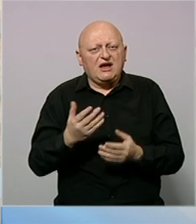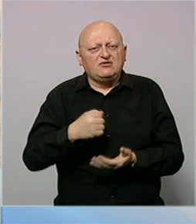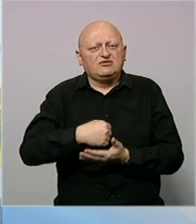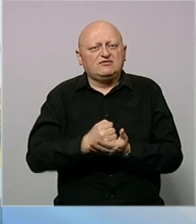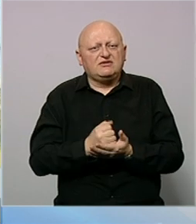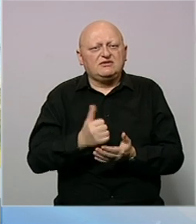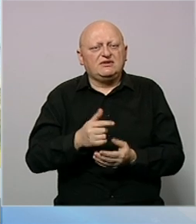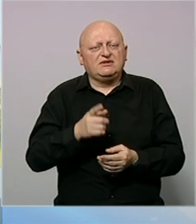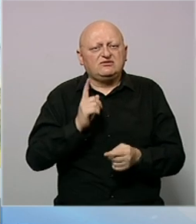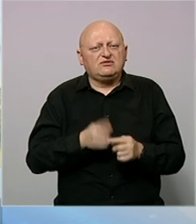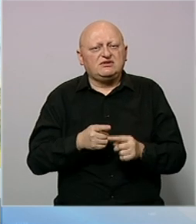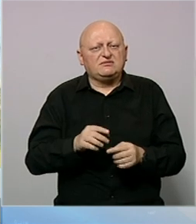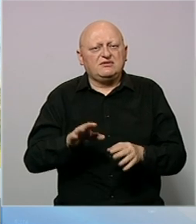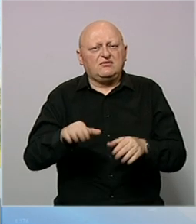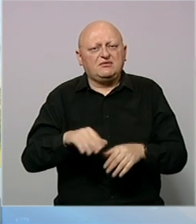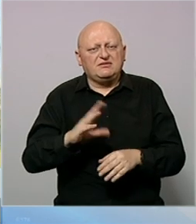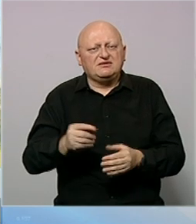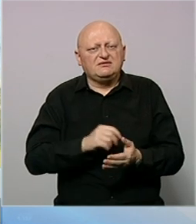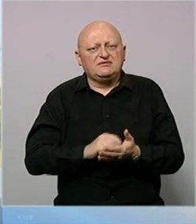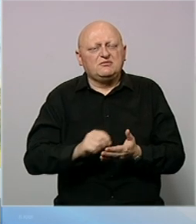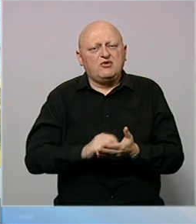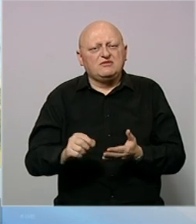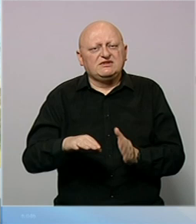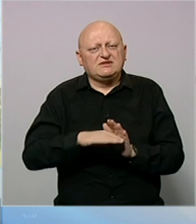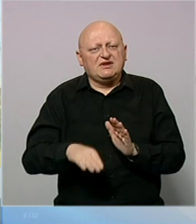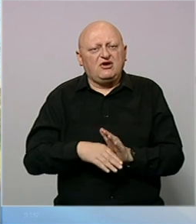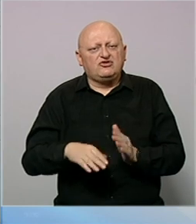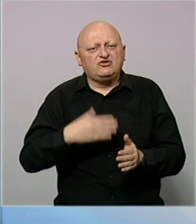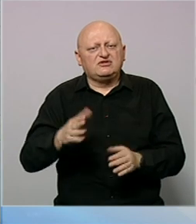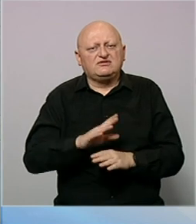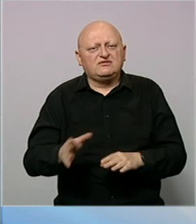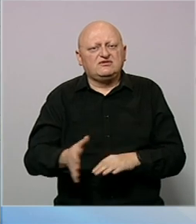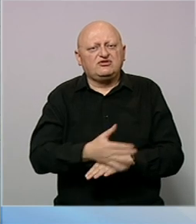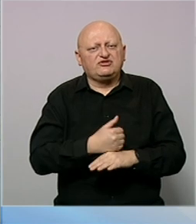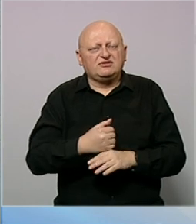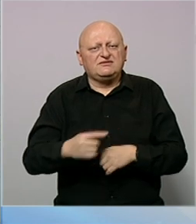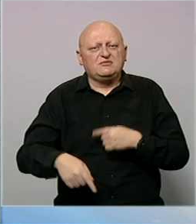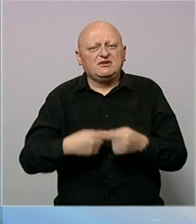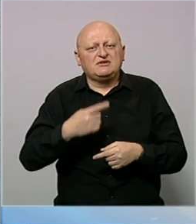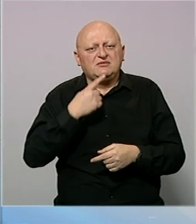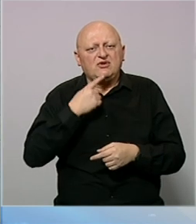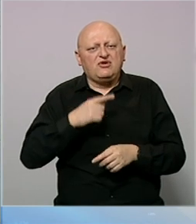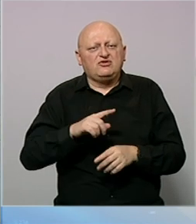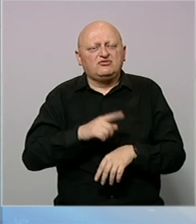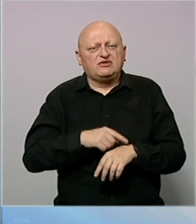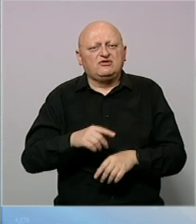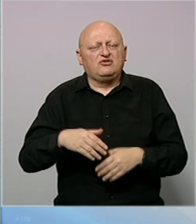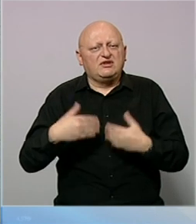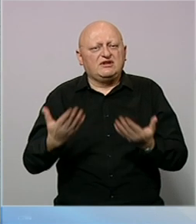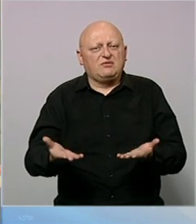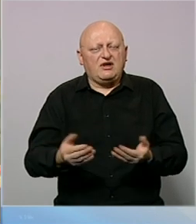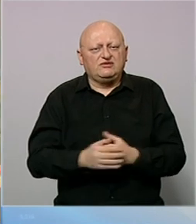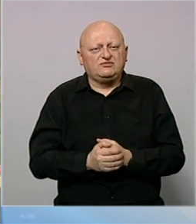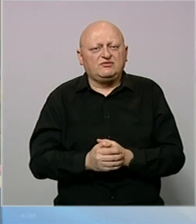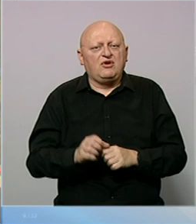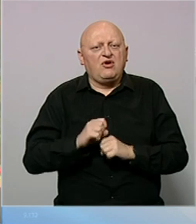kako bi se utvrdilo da li su ispravno primjenjeni svi propisi, odnosno da li su iskorišteni svi mehanizmi koji su trenutno na